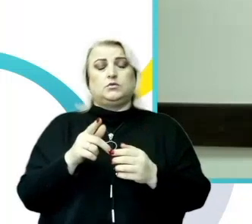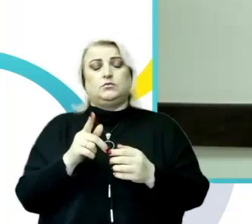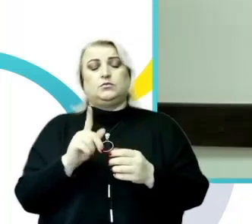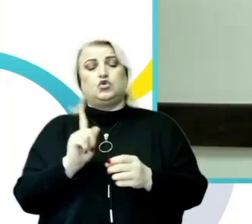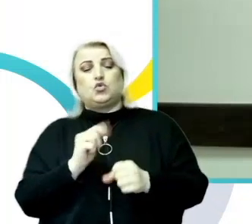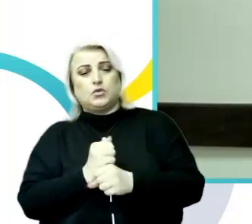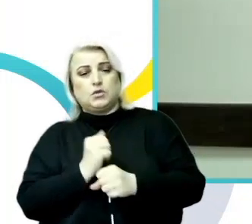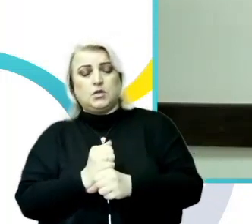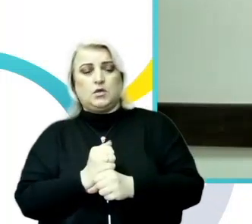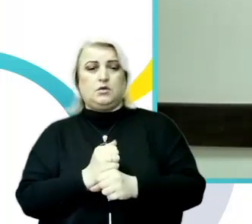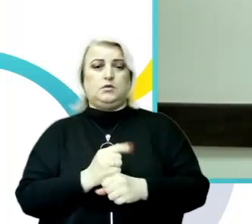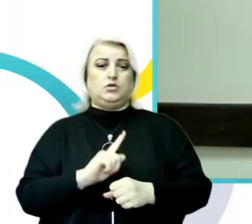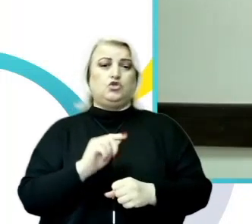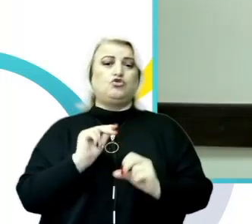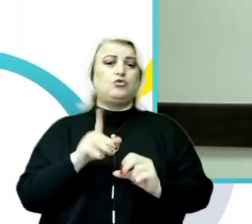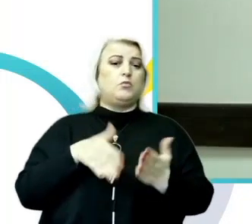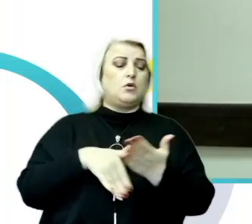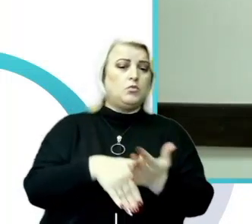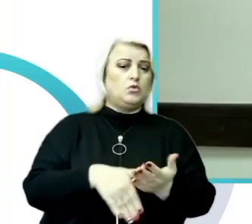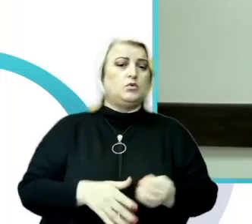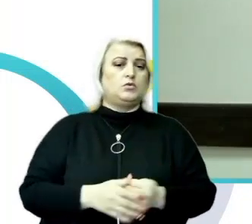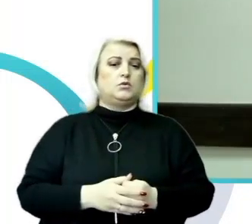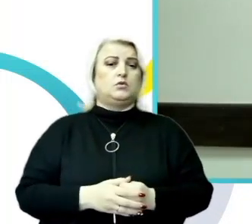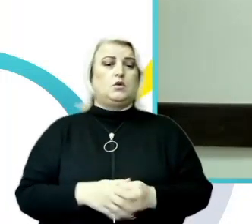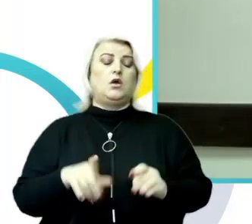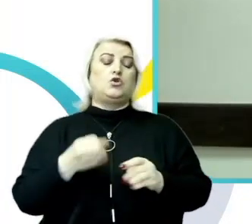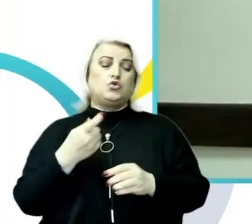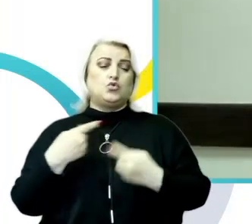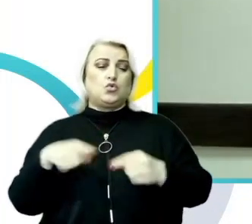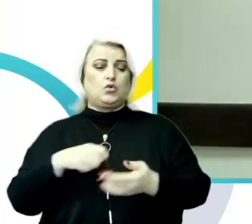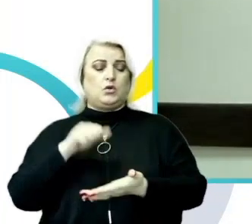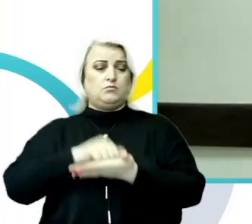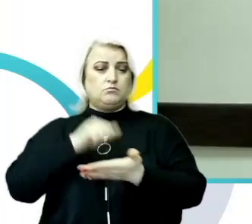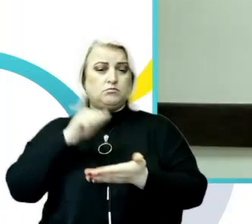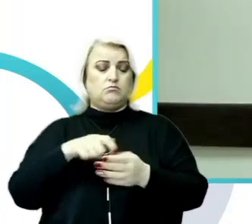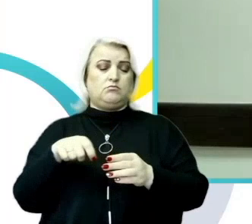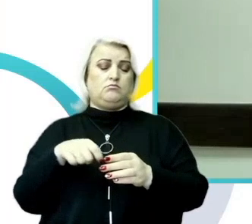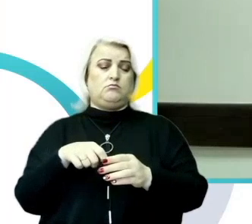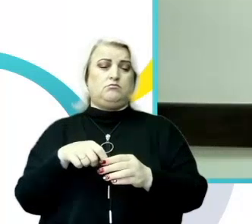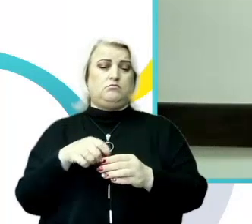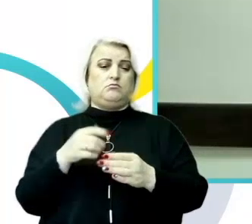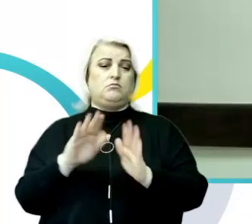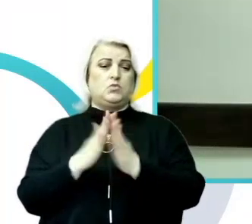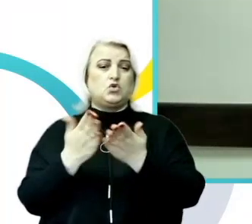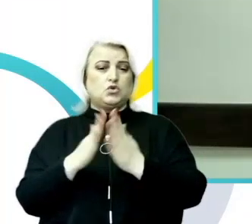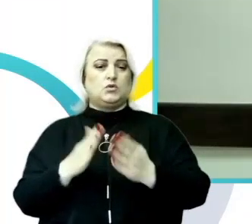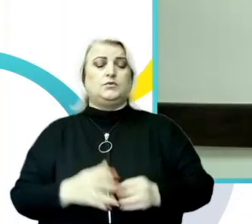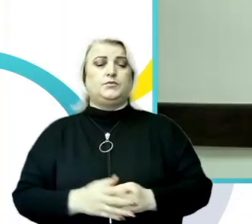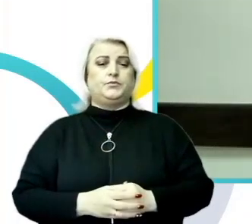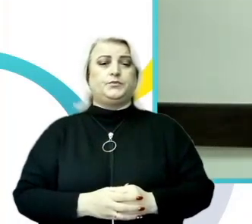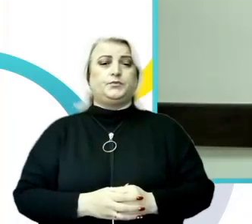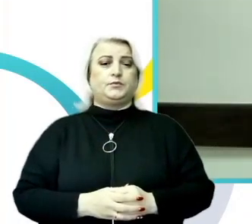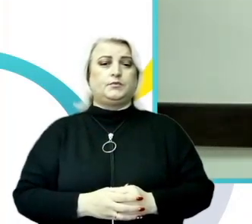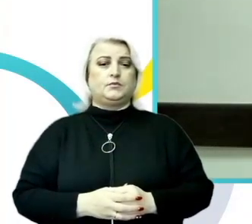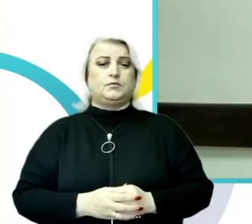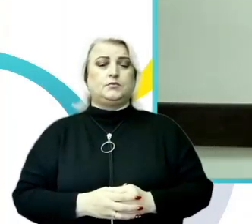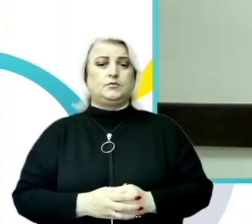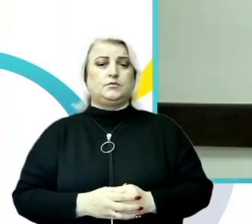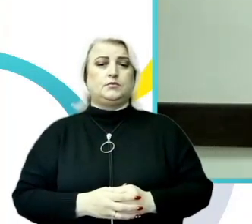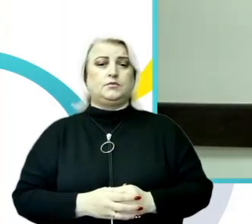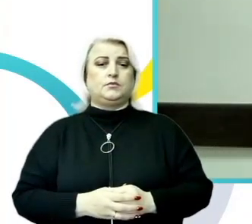tipuri de materiale cu scopul de prevenire și combate a cazărilor de hărțuire sexuală. Astea au fost